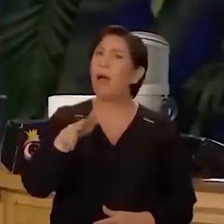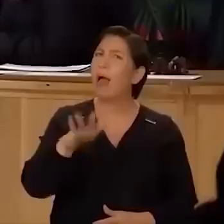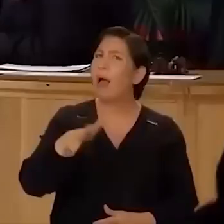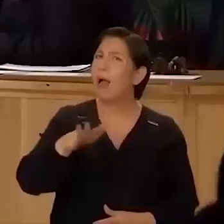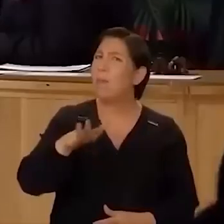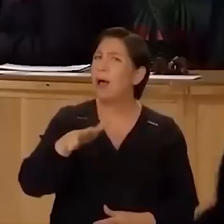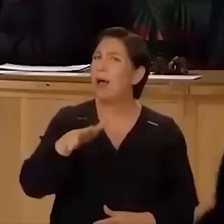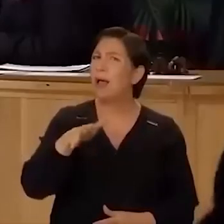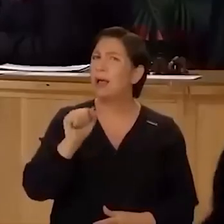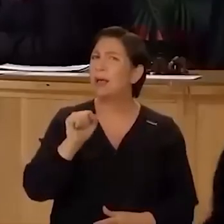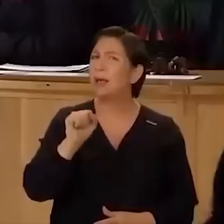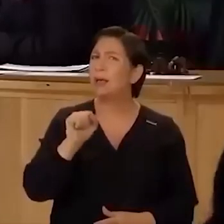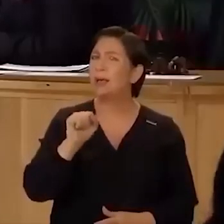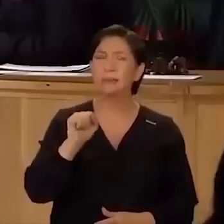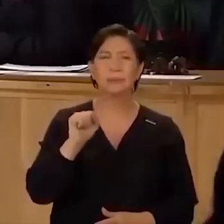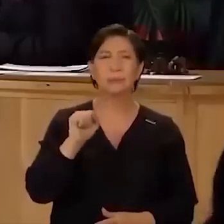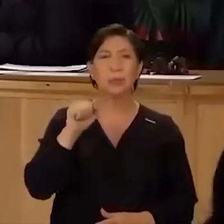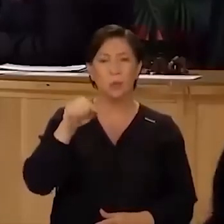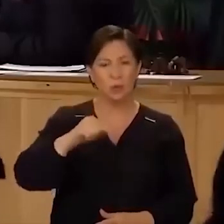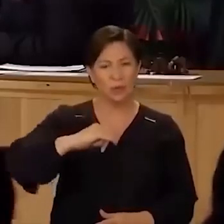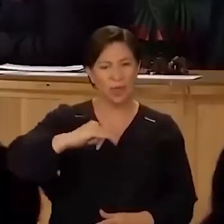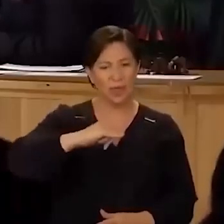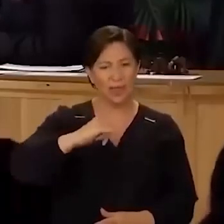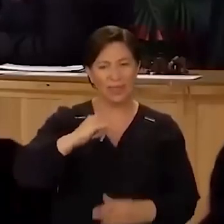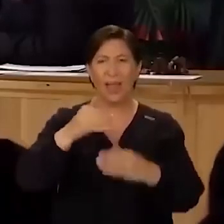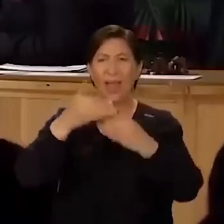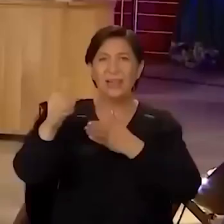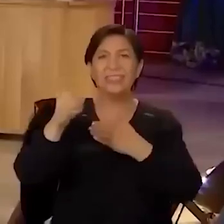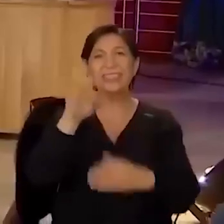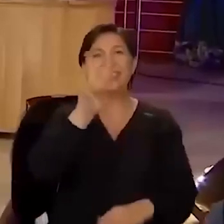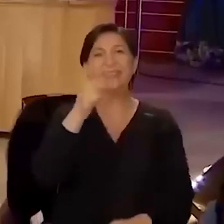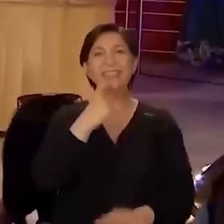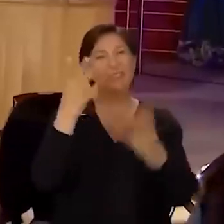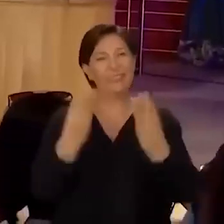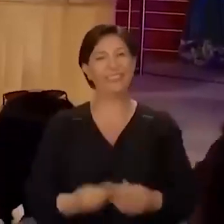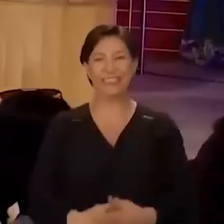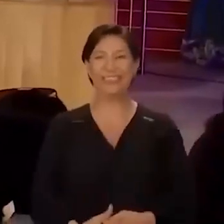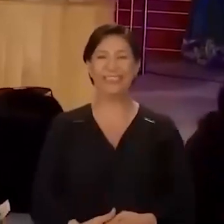bu yakınlarda senden ayrılalı 20 sene olacak.